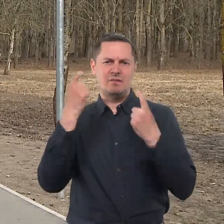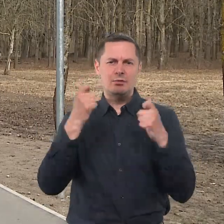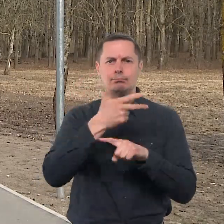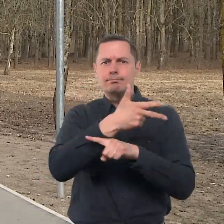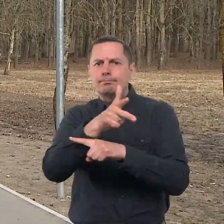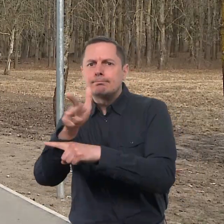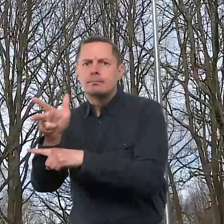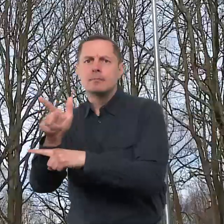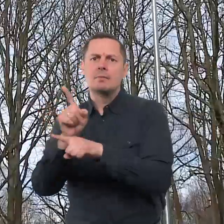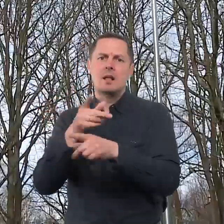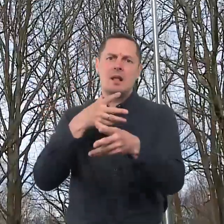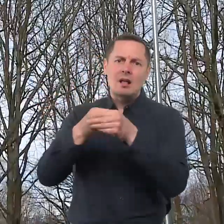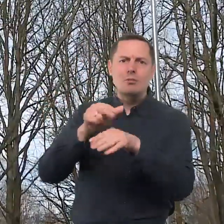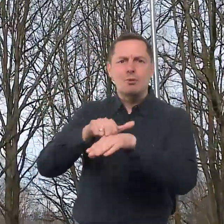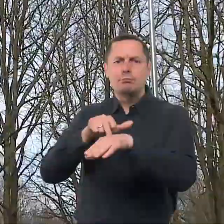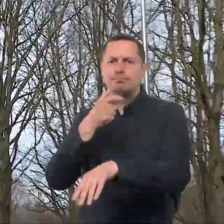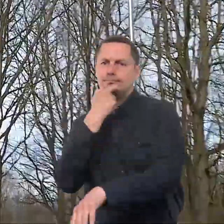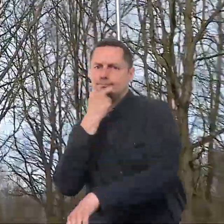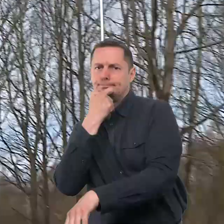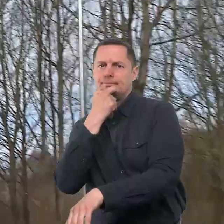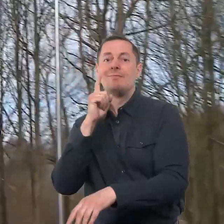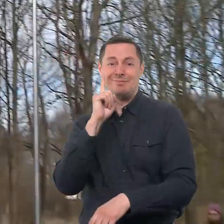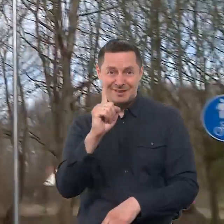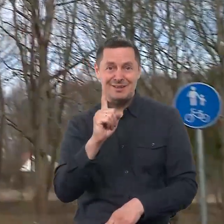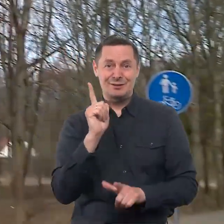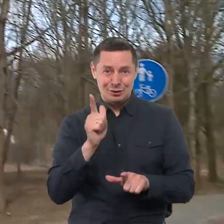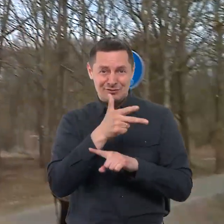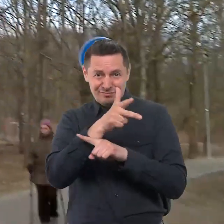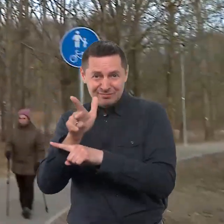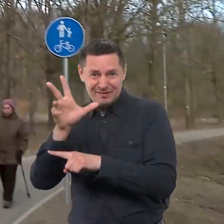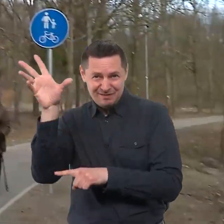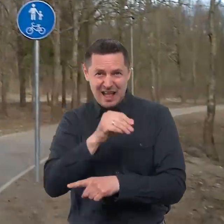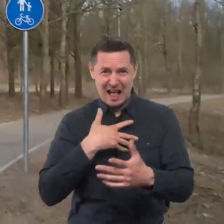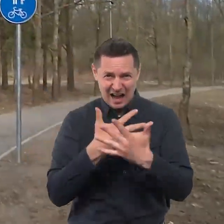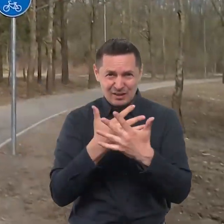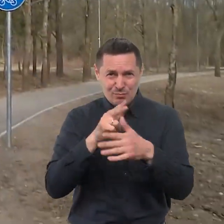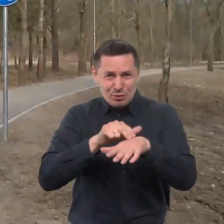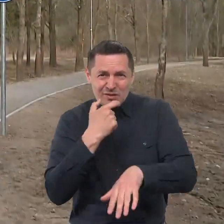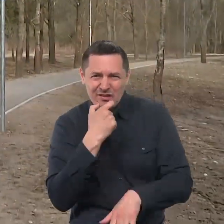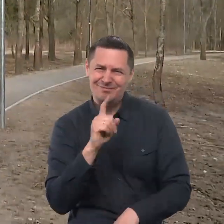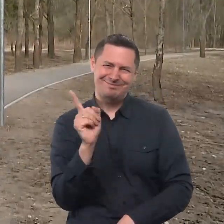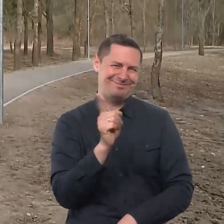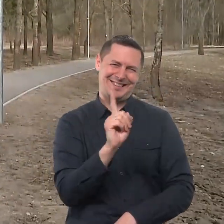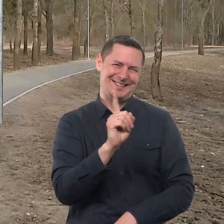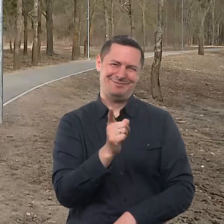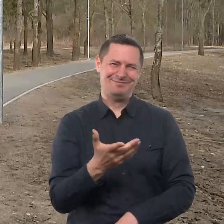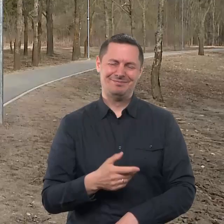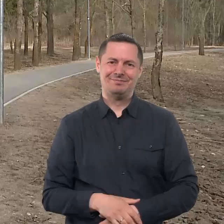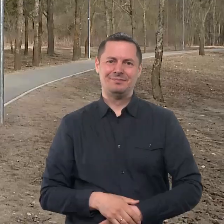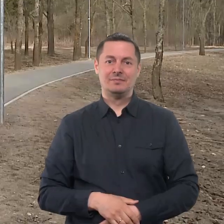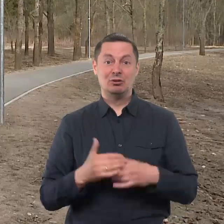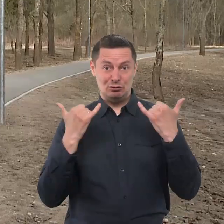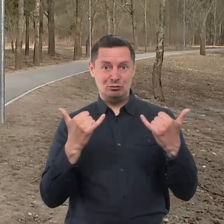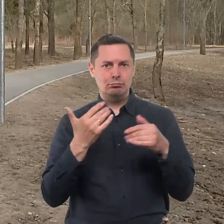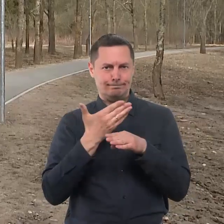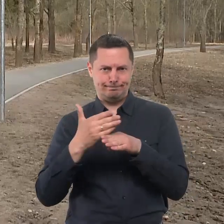savivaldybė valdo draugė su policija. Visgi šiai dienai ne visų kamerų visdus policija turi galimybę peržiūrėti. Todėl šiuo